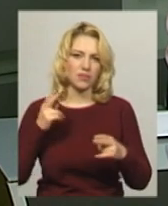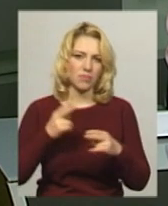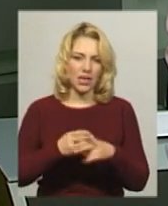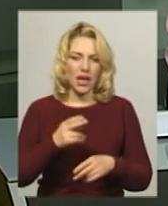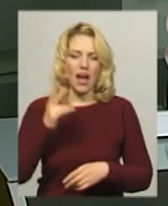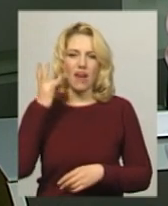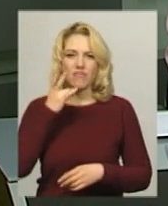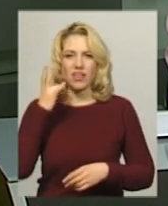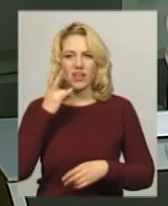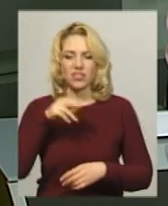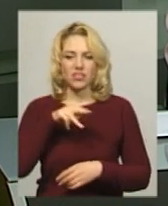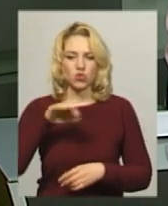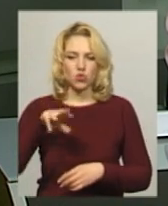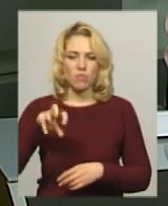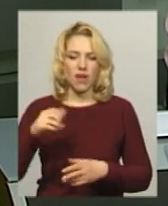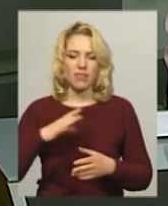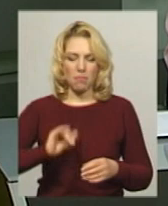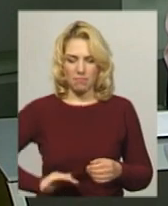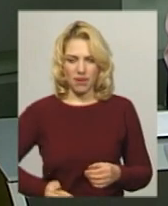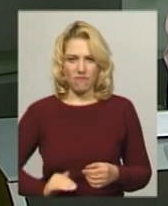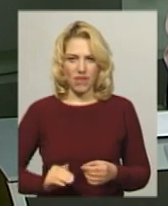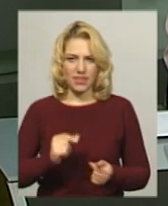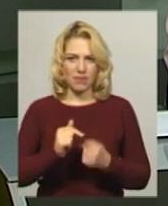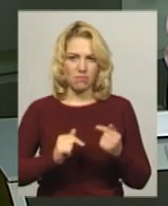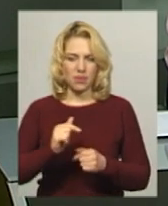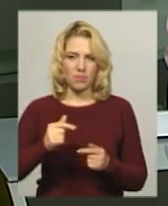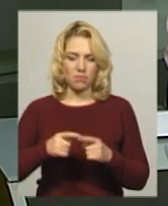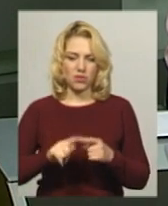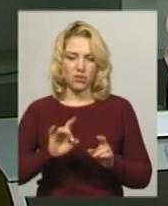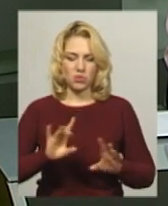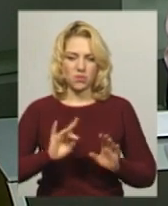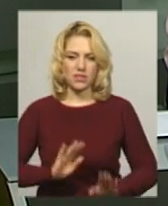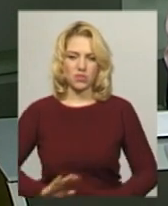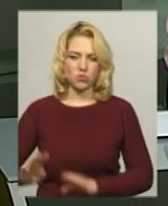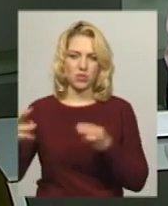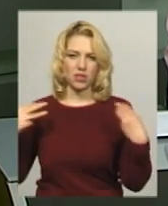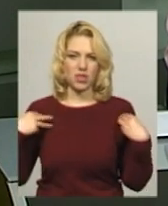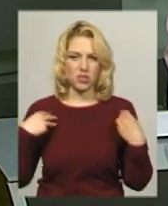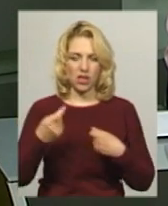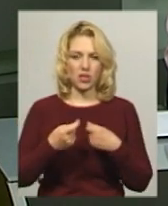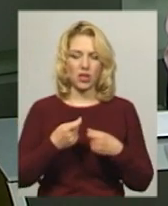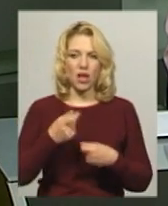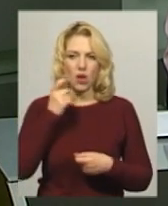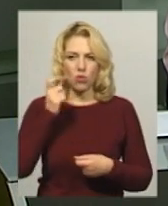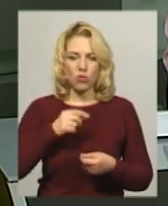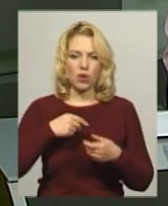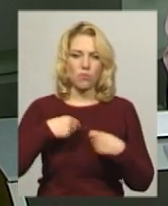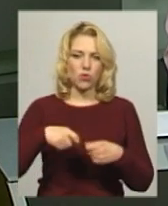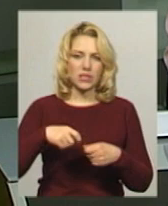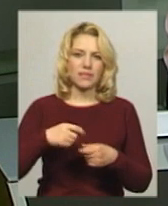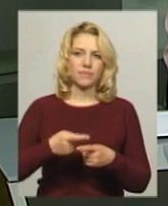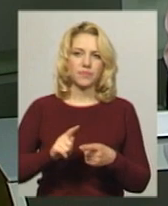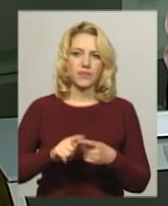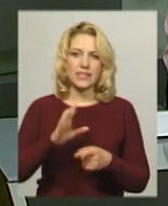яку виявили на приватному підприємстві. Про це розповів заступник начальника головного управління Держпродспоживслужби в Хмельницькій області Олександр